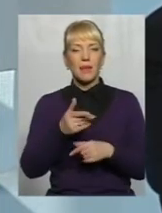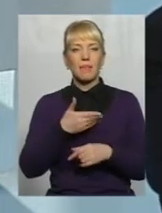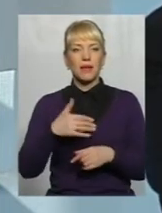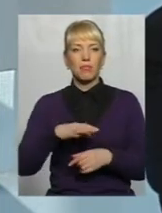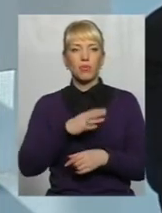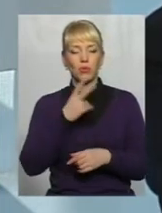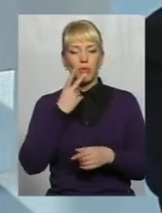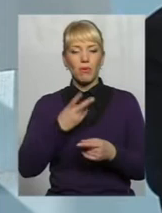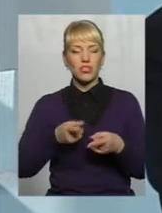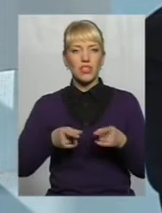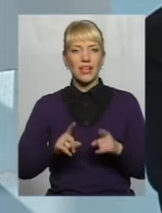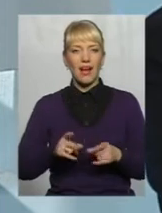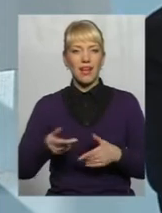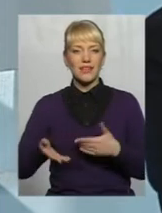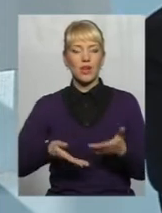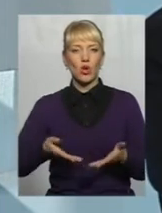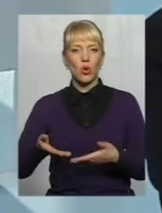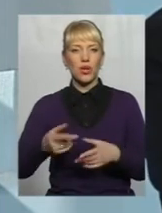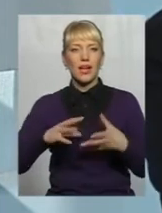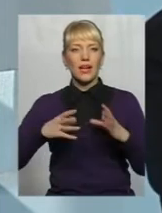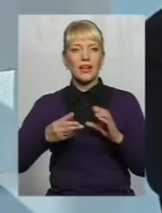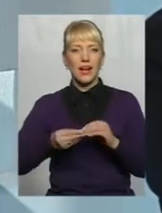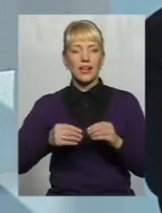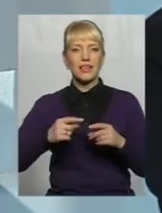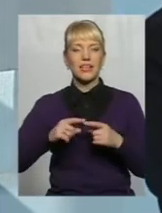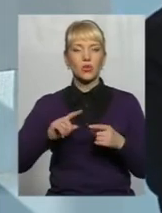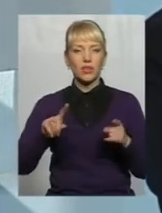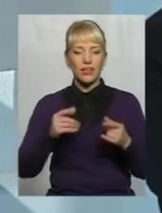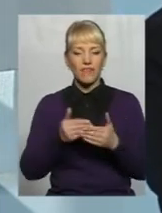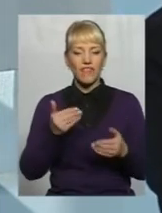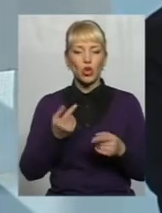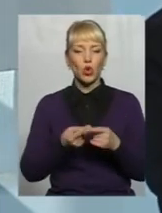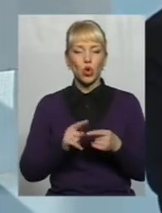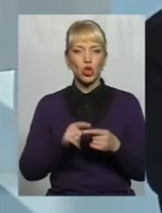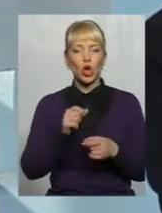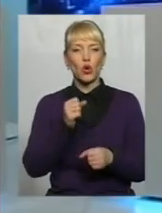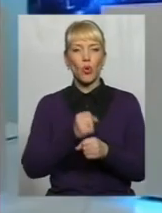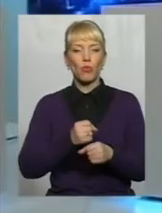реальні кроки І реальні результати від тої роботи Якщо своєчасно